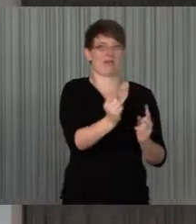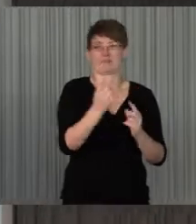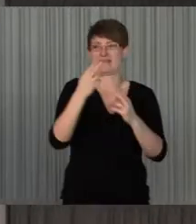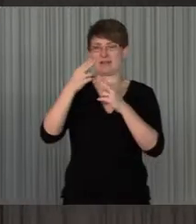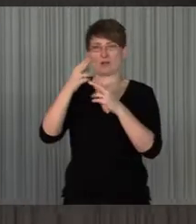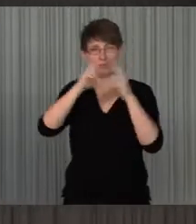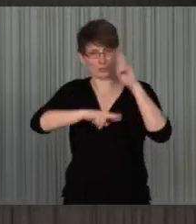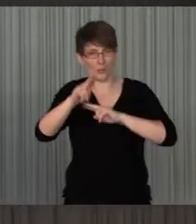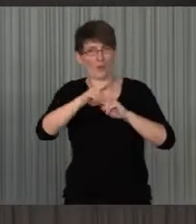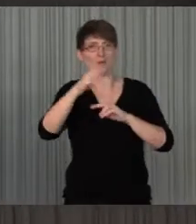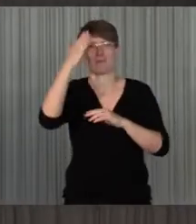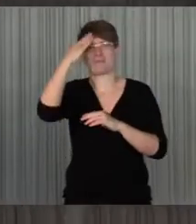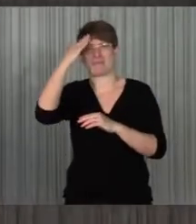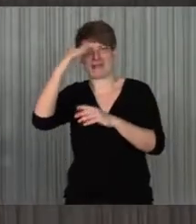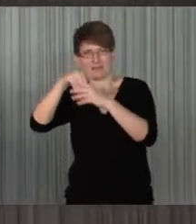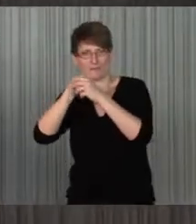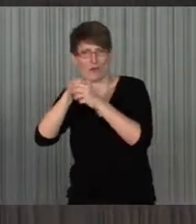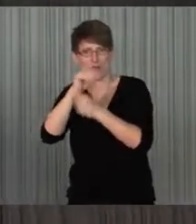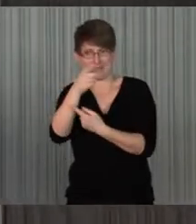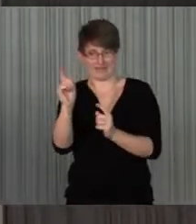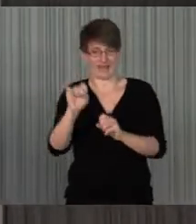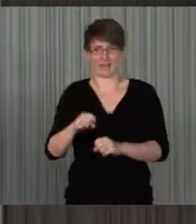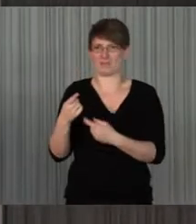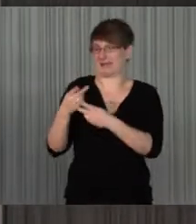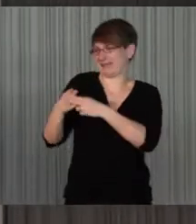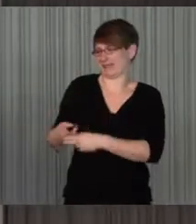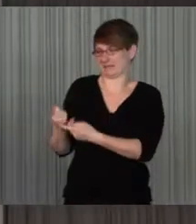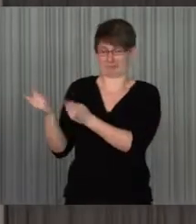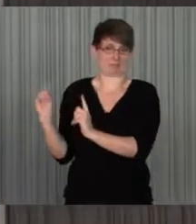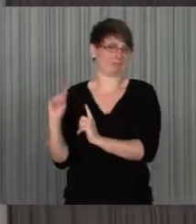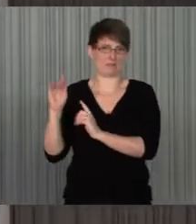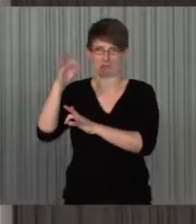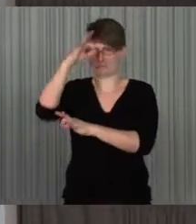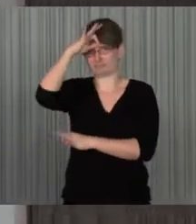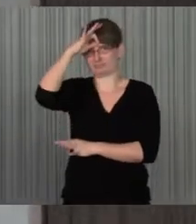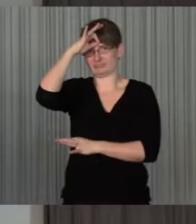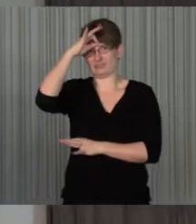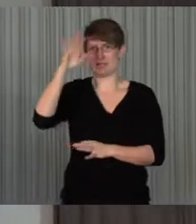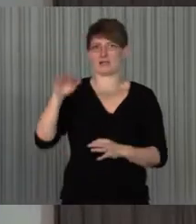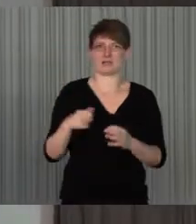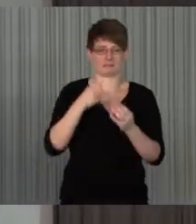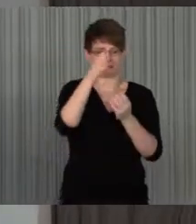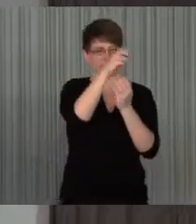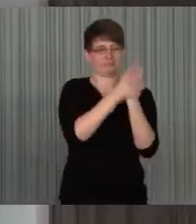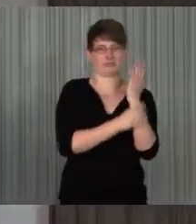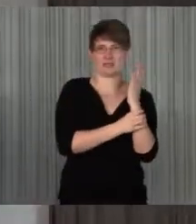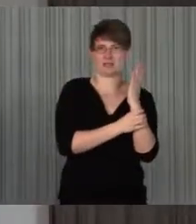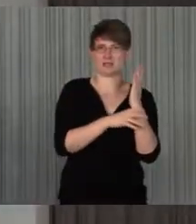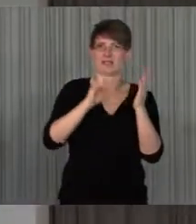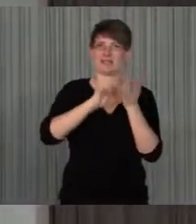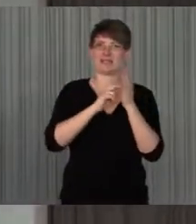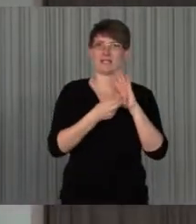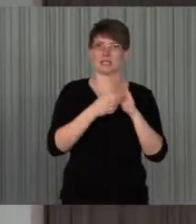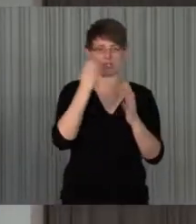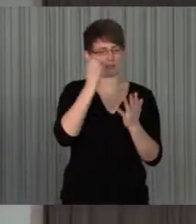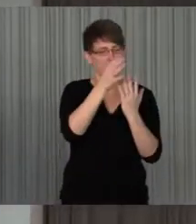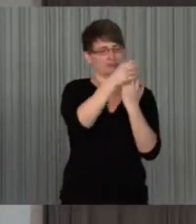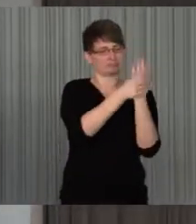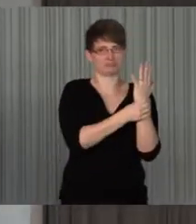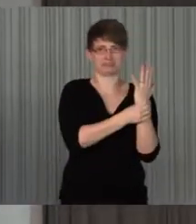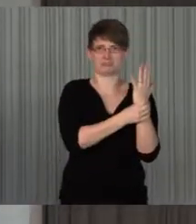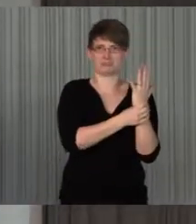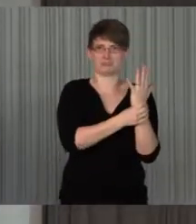Betreuungspersonen und Freunde und Bekannte. Dieser Normanschuh ist eben ein sogenanntes Variable, sozusagen eine Technik, die zieht man sich über,